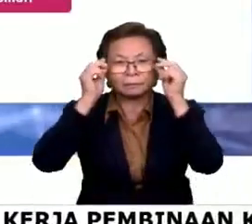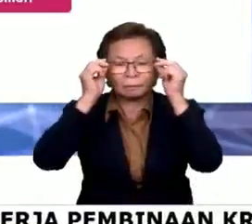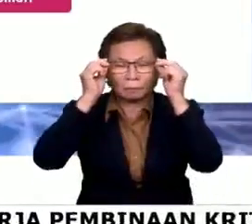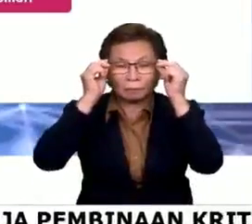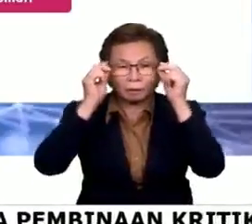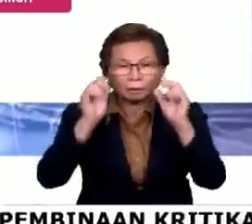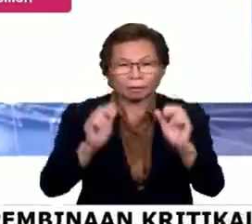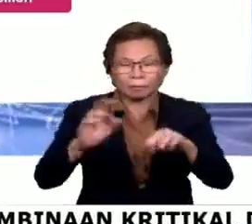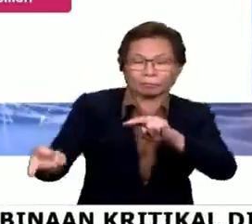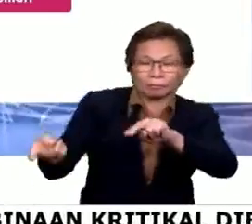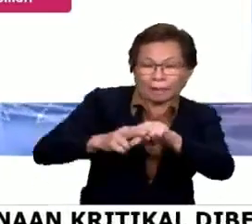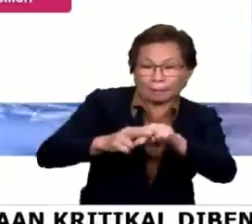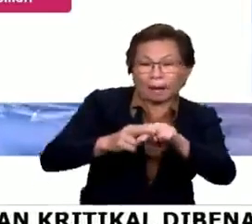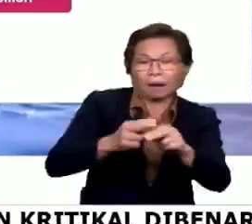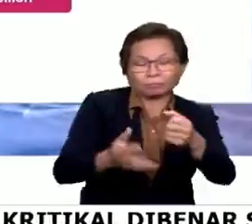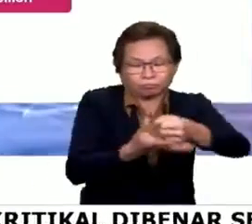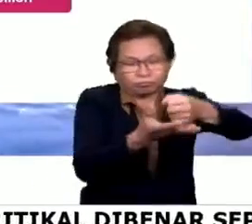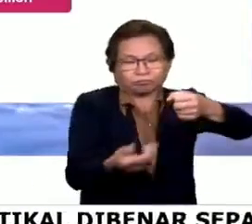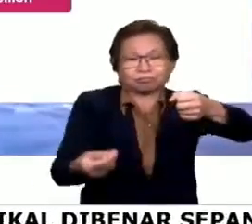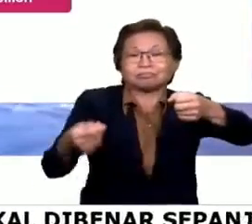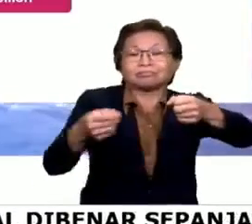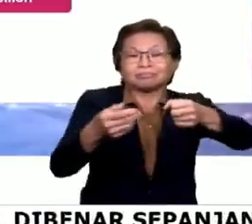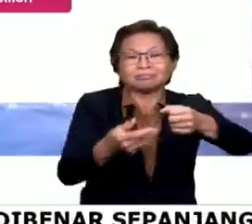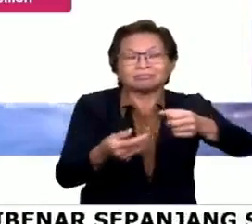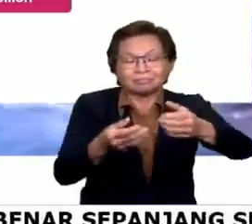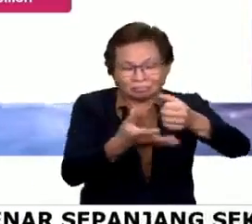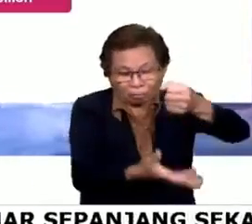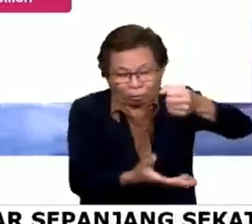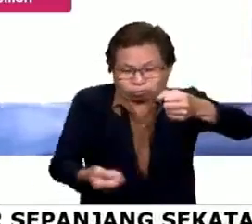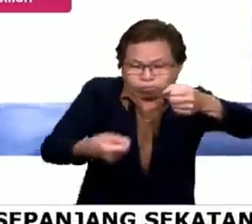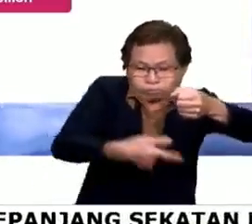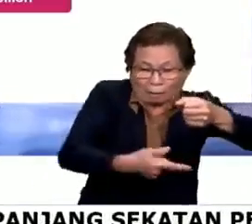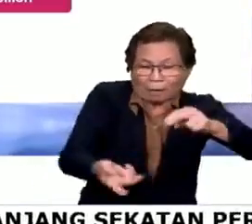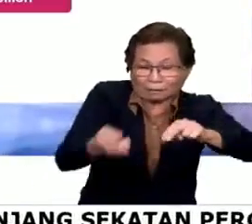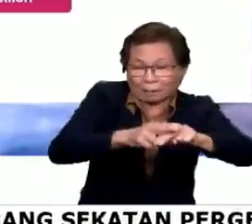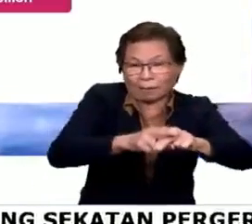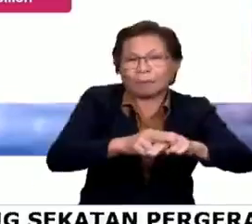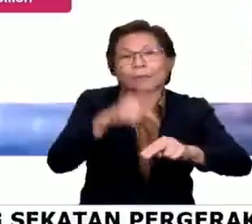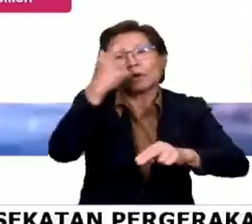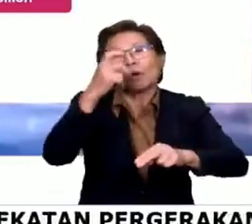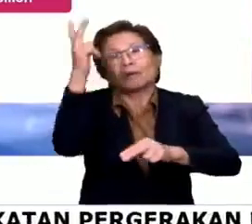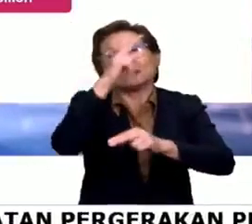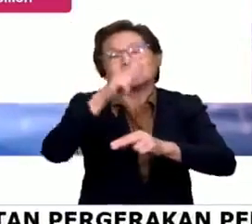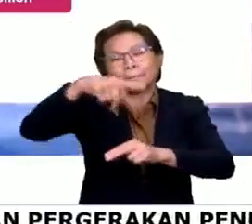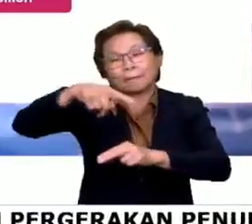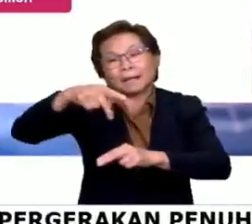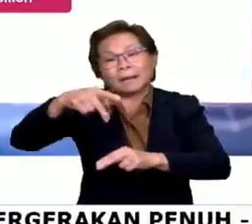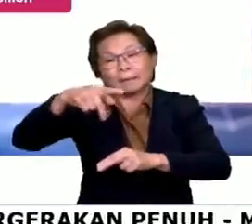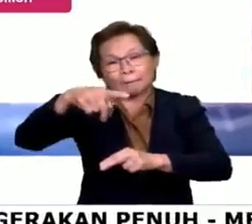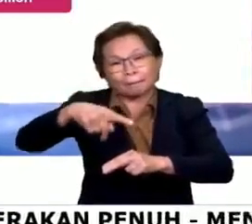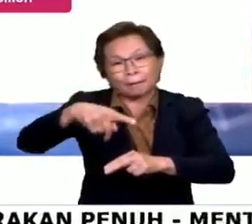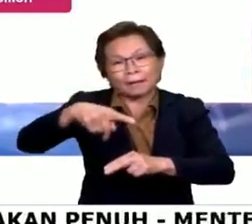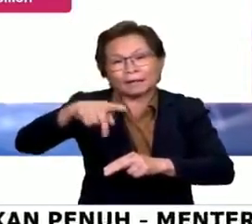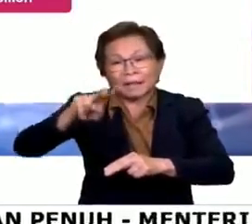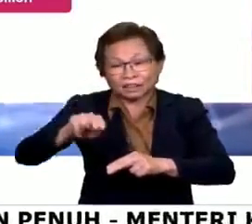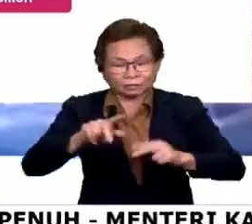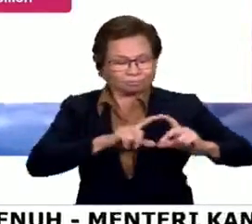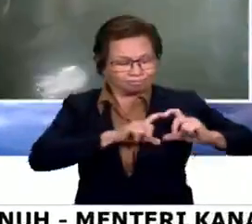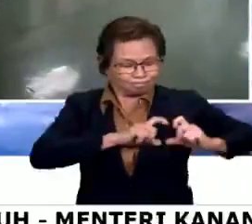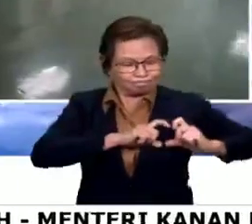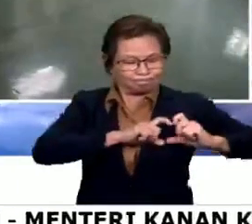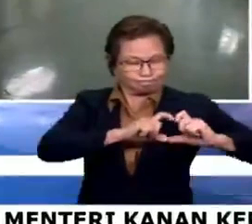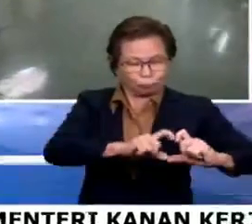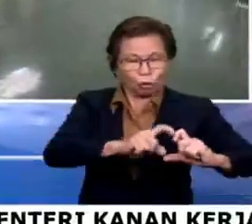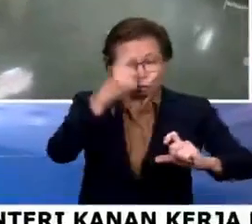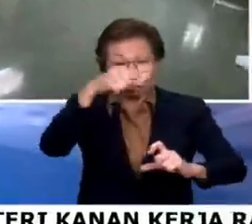Pertambahan peruntukkan ini adalah komitmen kerajaan Perikatan Nasional untuk memastikan sistem